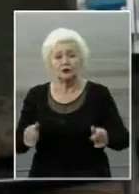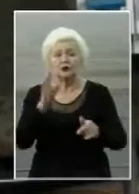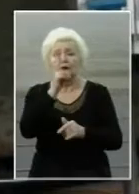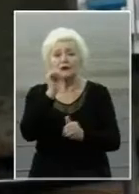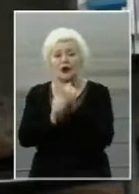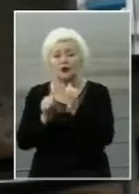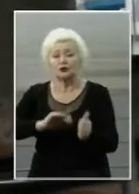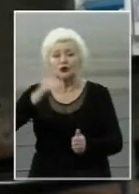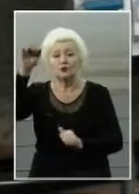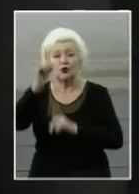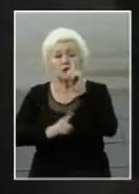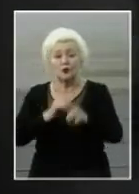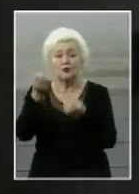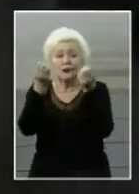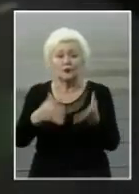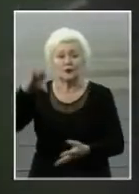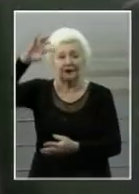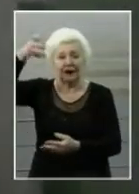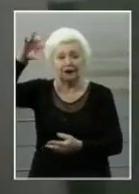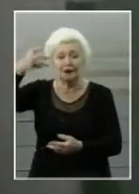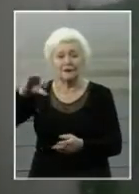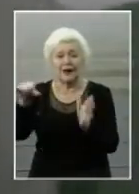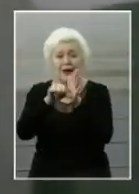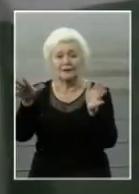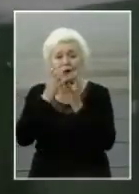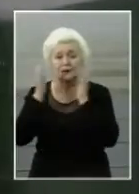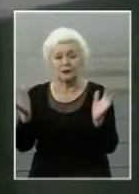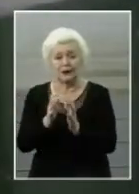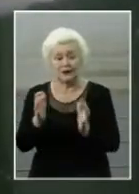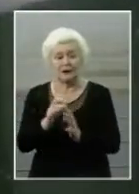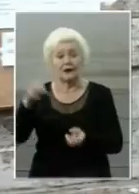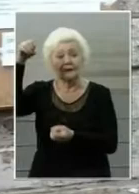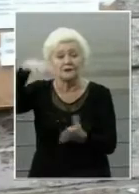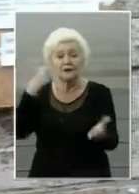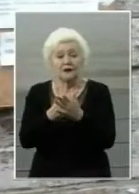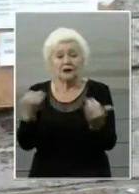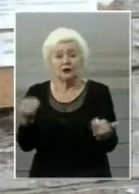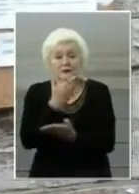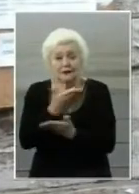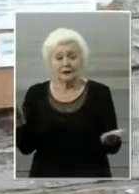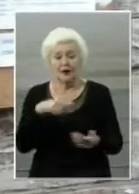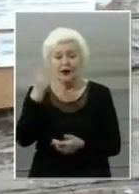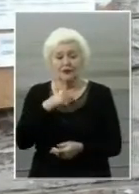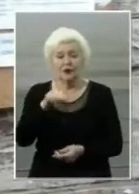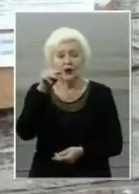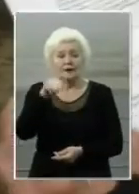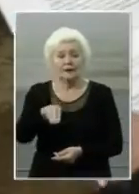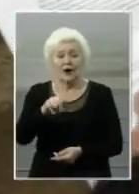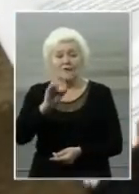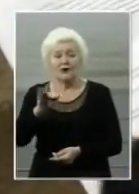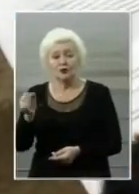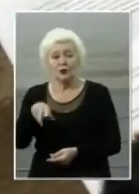поверсі поміняли звичайні лампочки на енергозберігаючі. Та світла й досі немає, говорить Тетяна Федорінова,